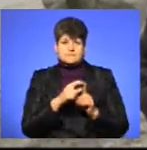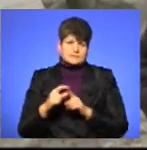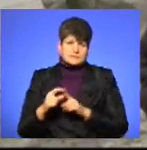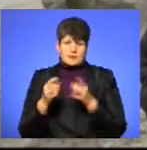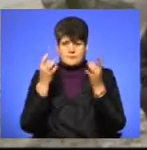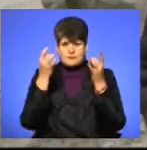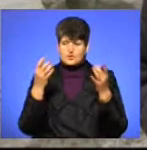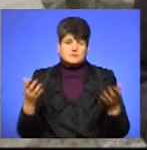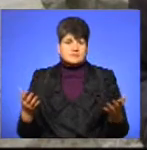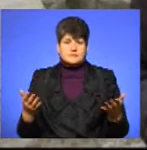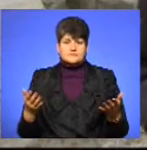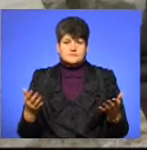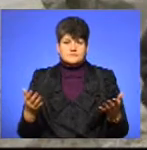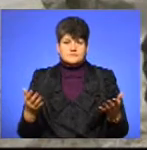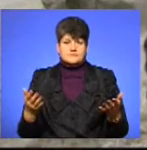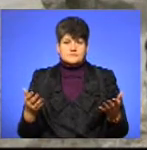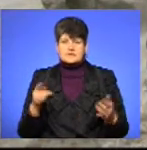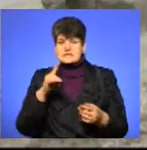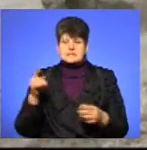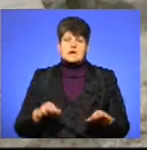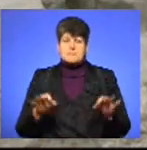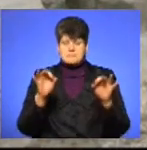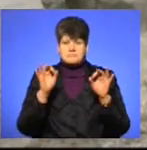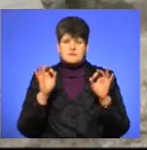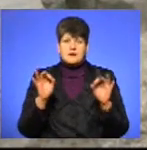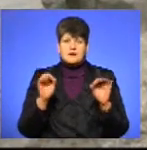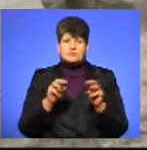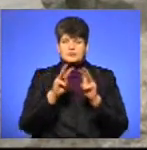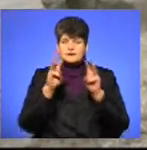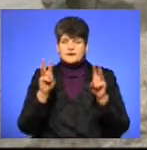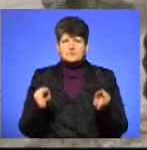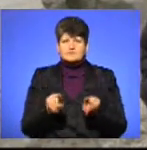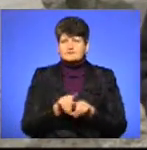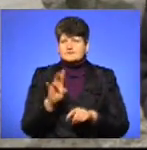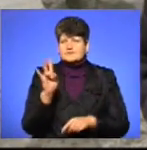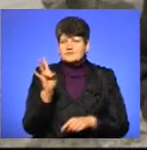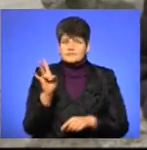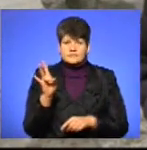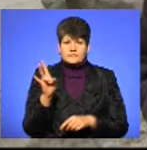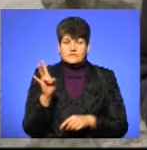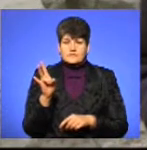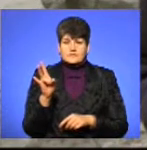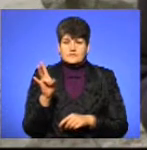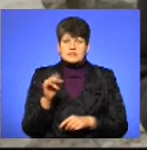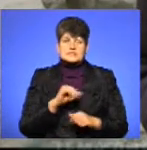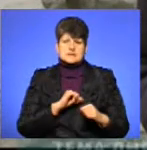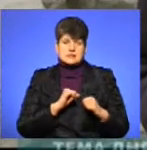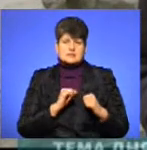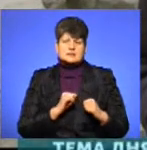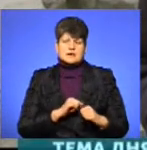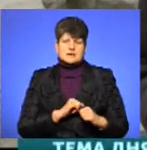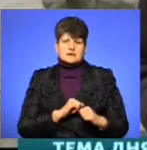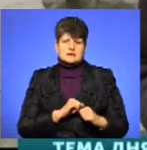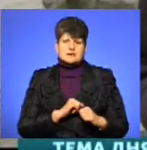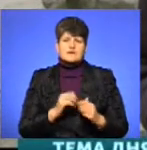просте, за правду святом мій неділя, за серце, в